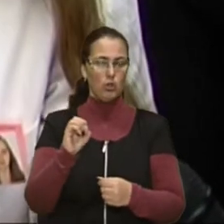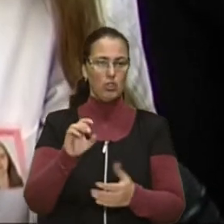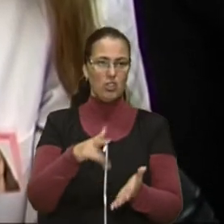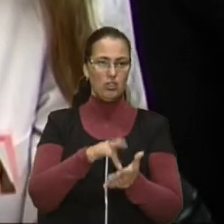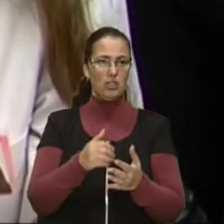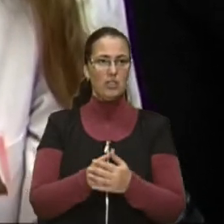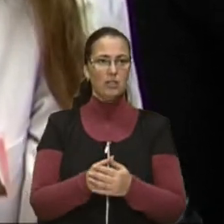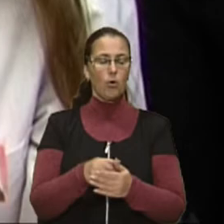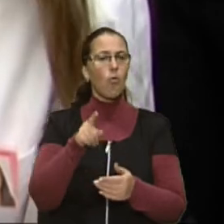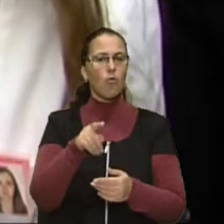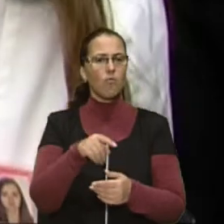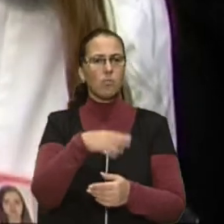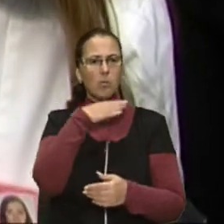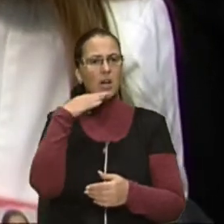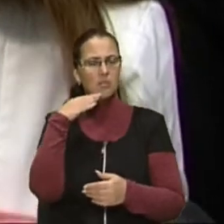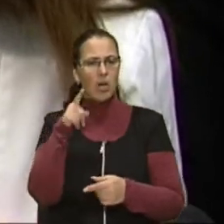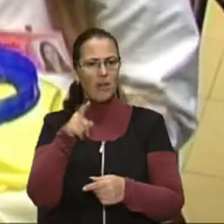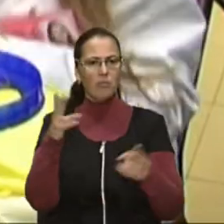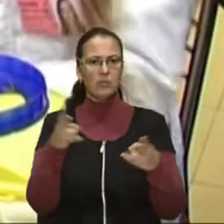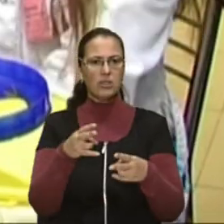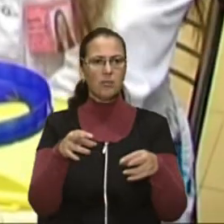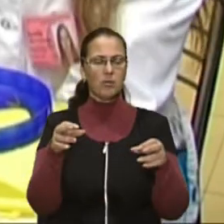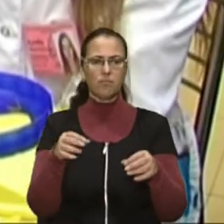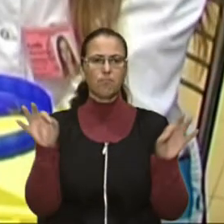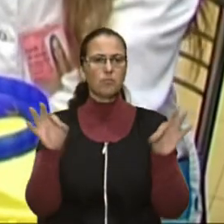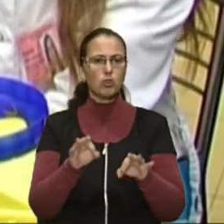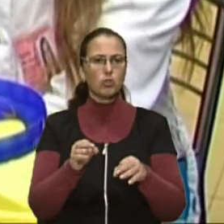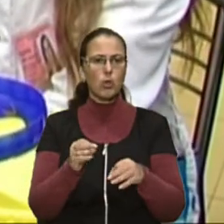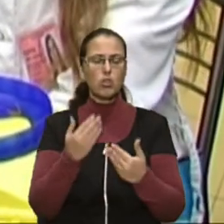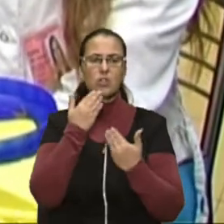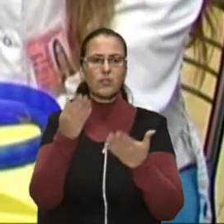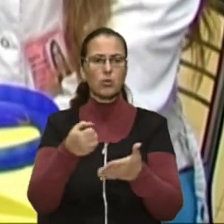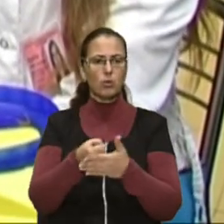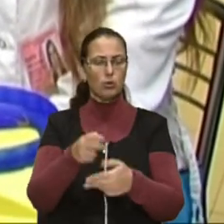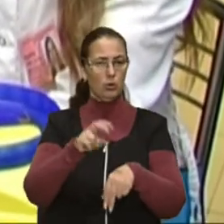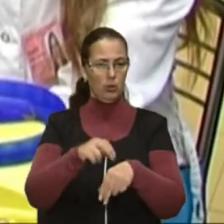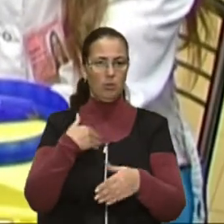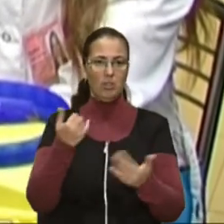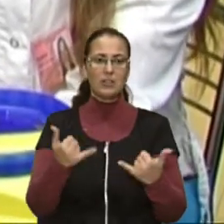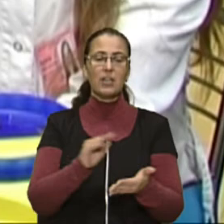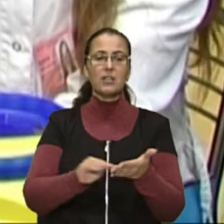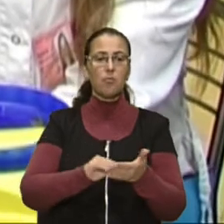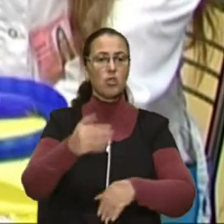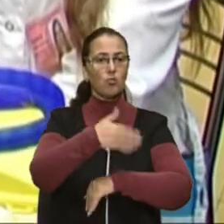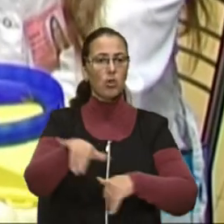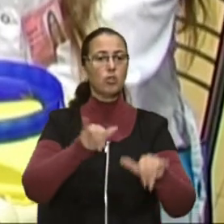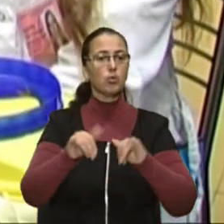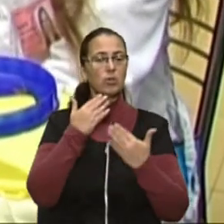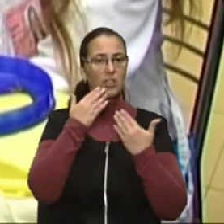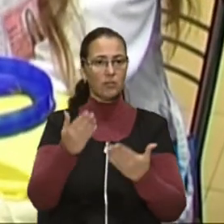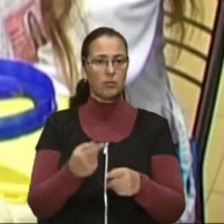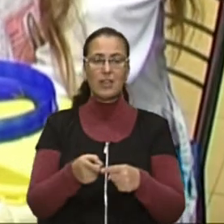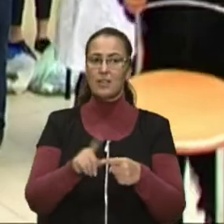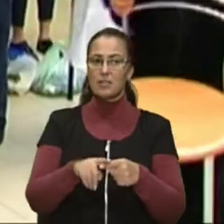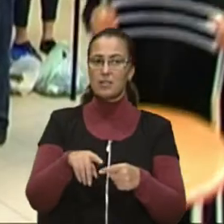багато, вам потрібно звернутися до лікаря якнайшвидше. Ми вам зараз дамо адрес, куди можна звернутися. Ні, це на